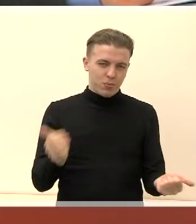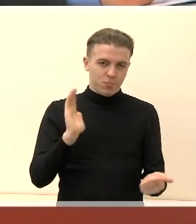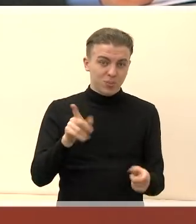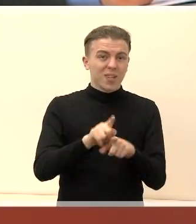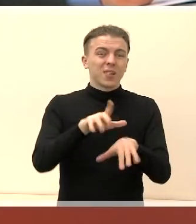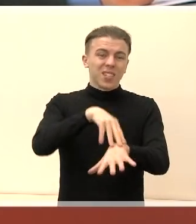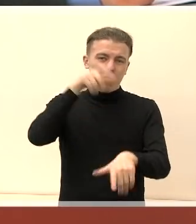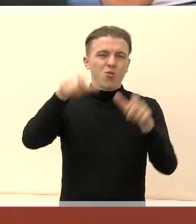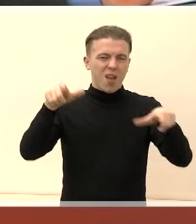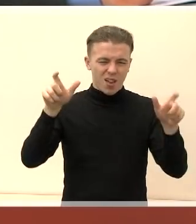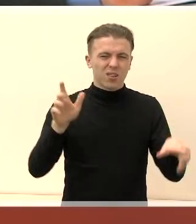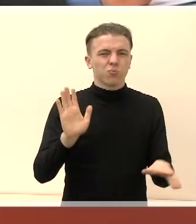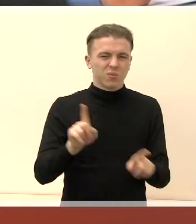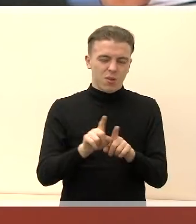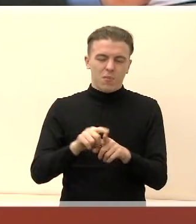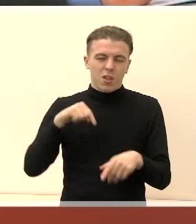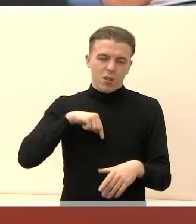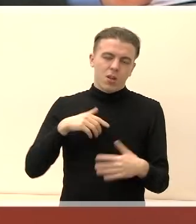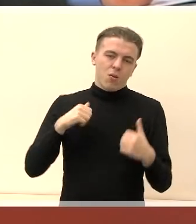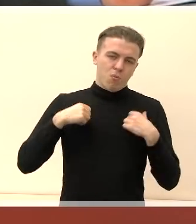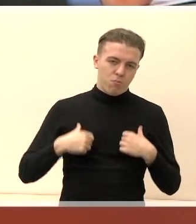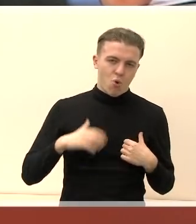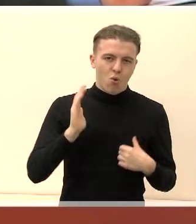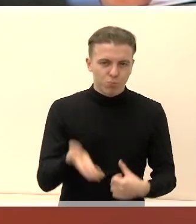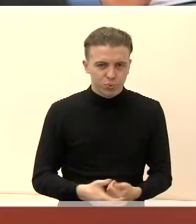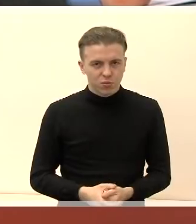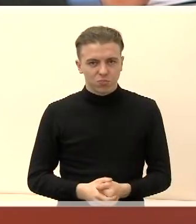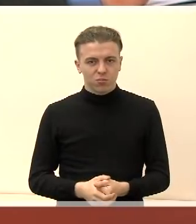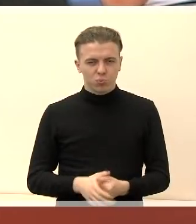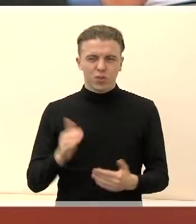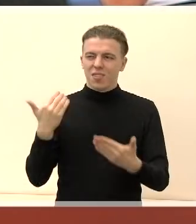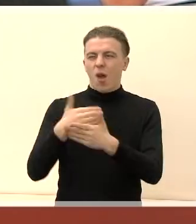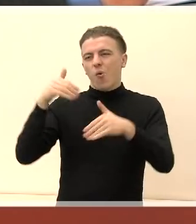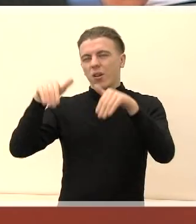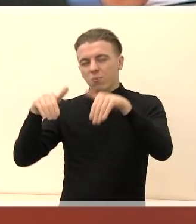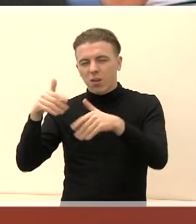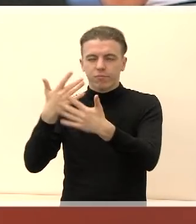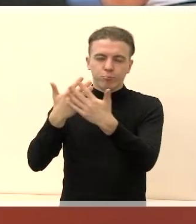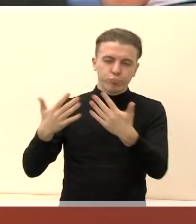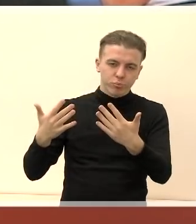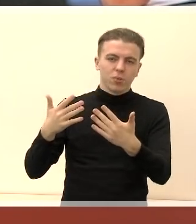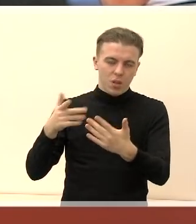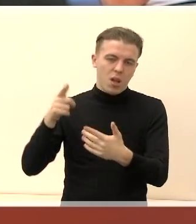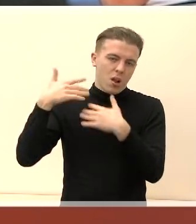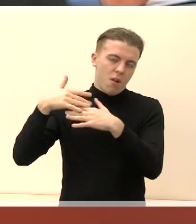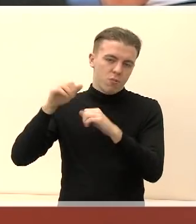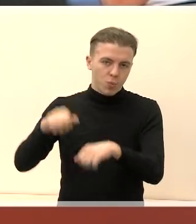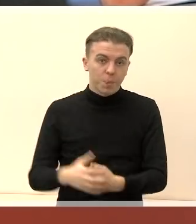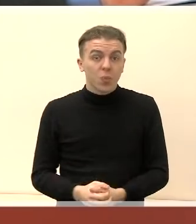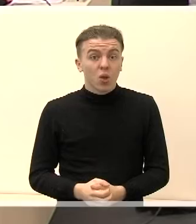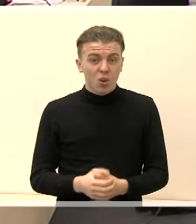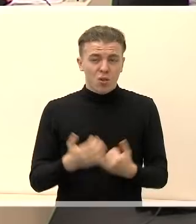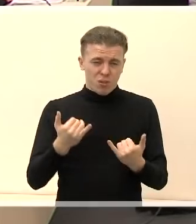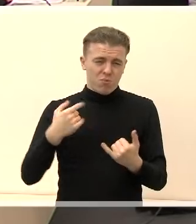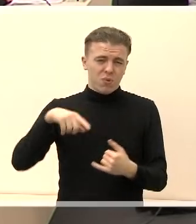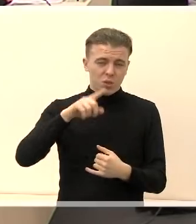nes reikės galvoti apie naujus Seimų rinkimus. Nematau aš jokių problemų kalbėti su kiekvienu, kuris supranta, kuris